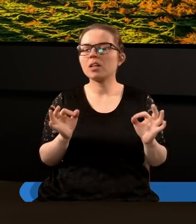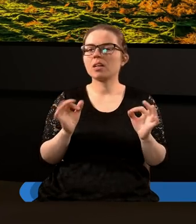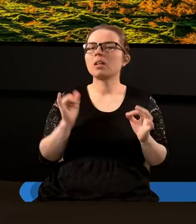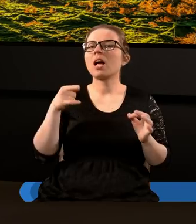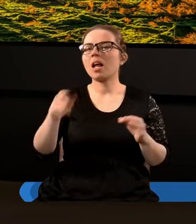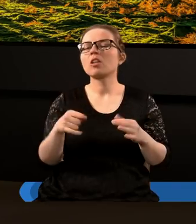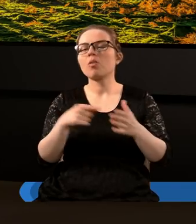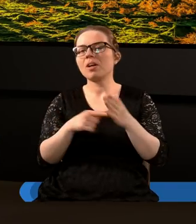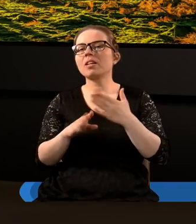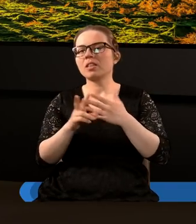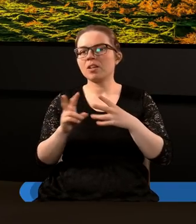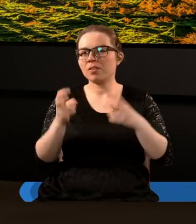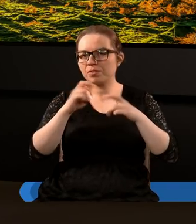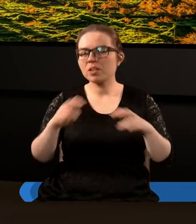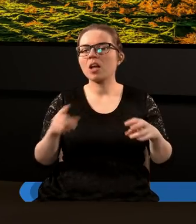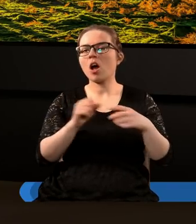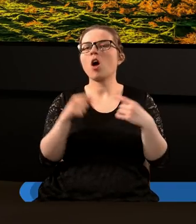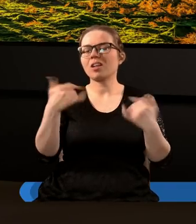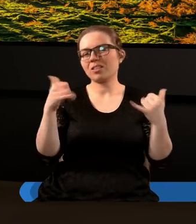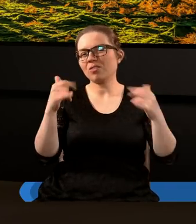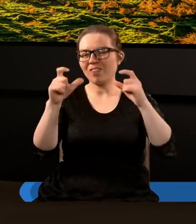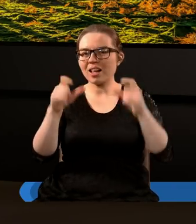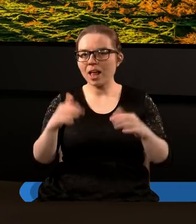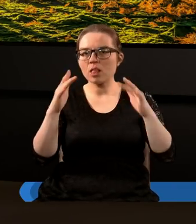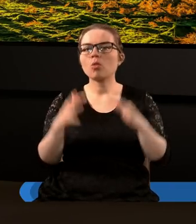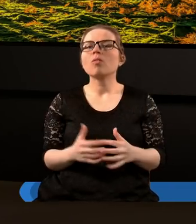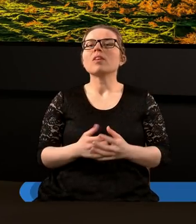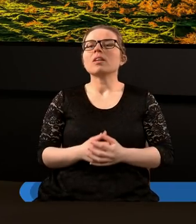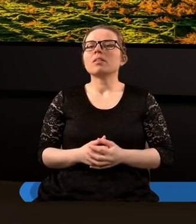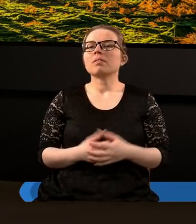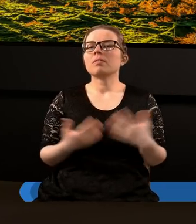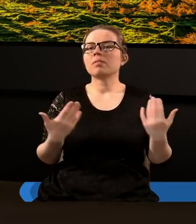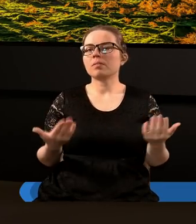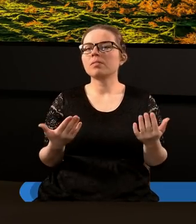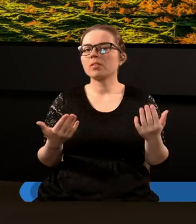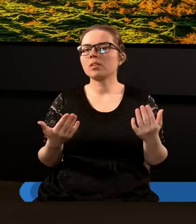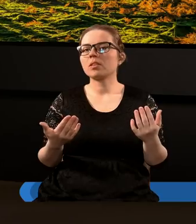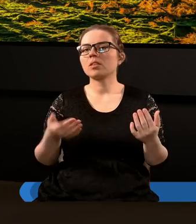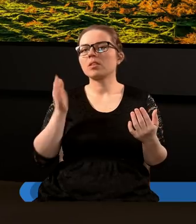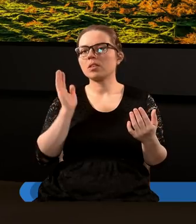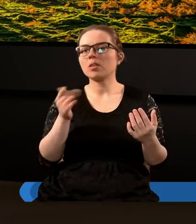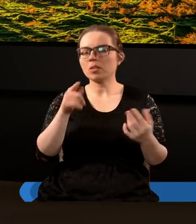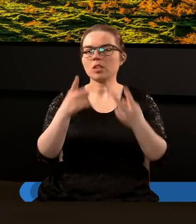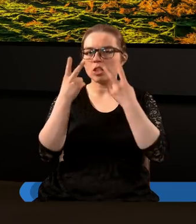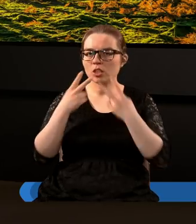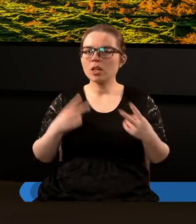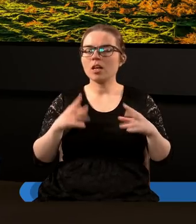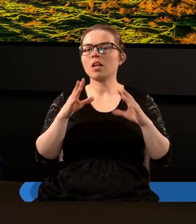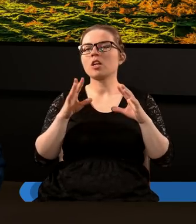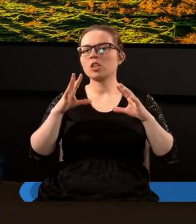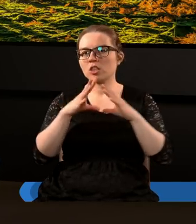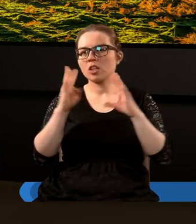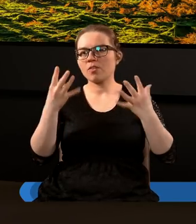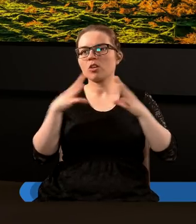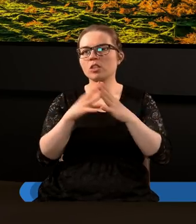zaczyna się właśnie przestawiać mniej więcej od dziewiątego wersetu. No i będziemy te teksty czytać dziewiąty,